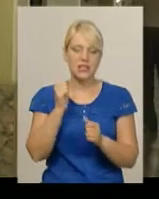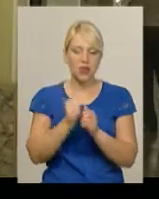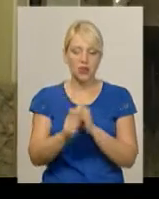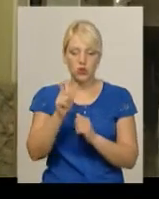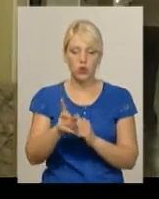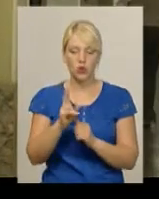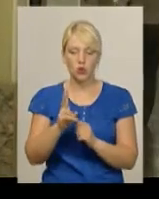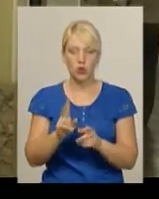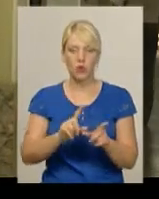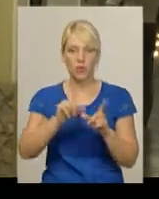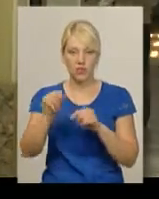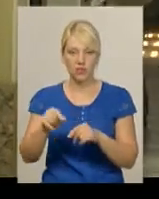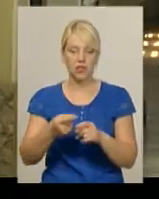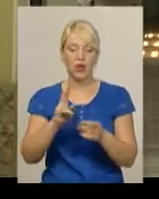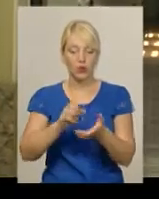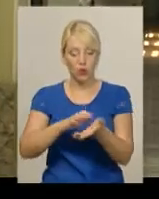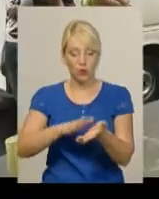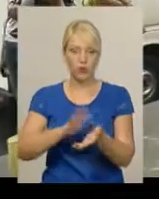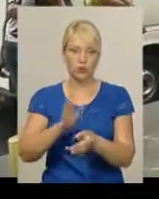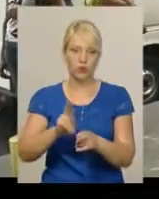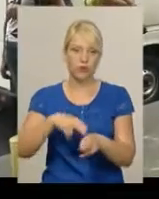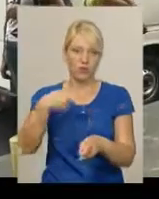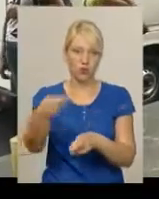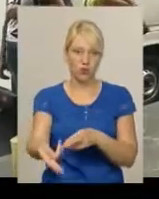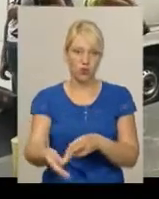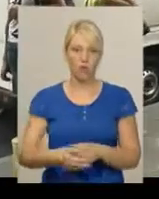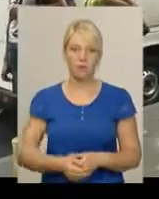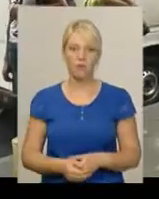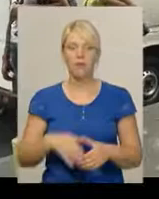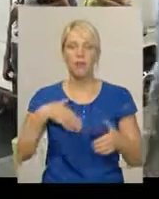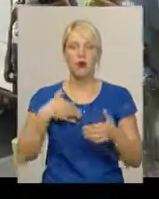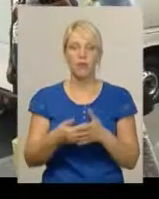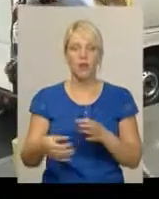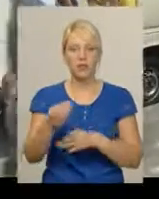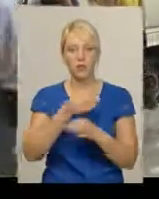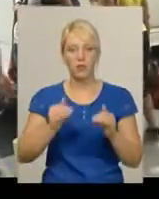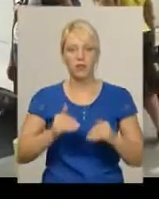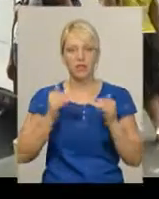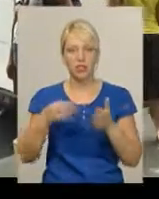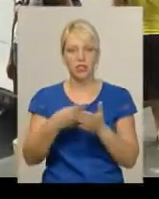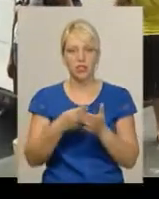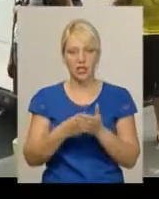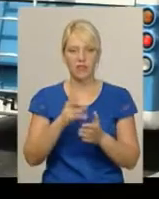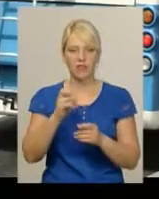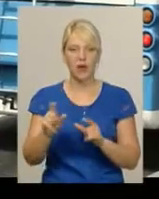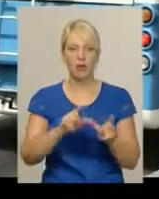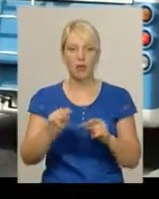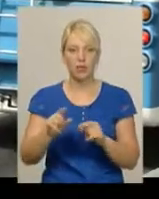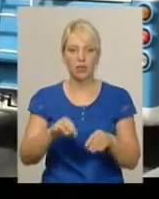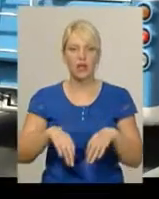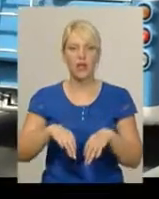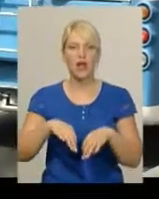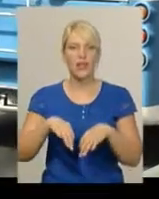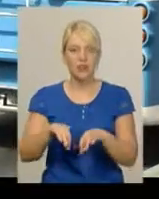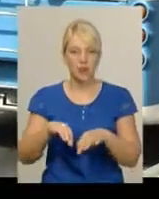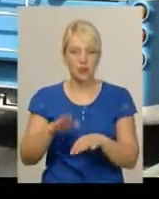проїхав, який облікований, здійснюється відшкодування. Громадське обговорення підвищення тарифів на проїзд у транспорті відбудеться у серпні, коли саме